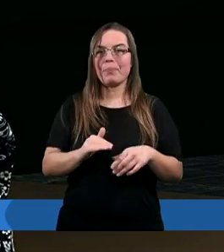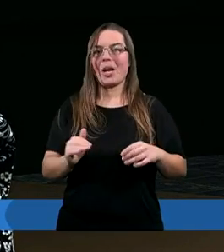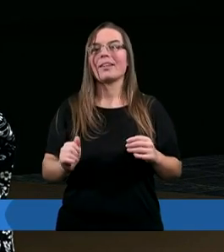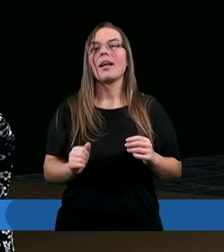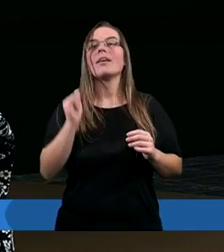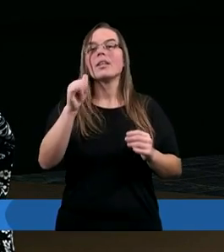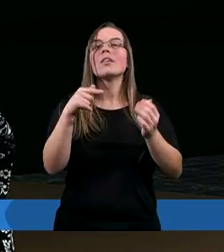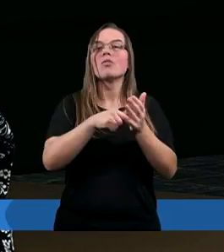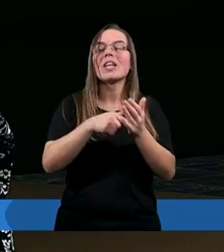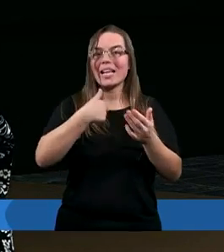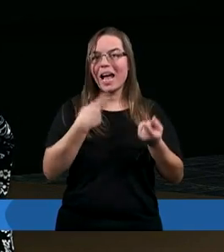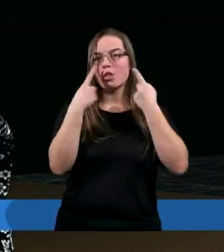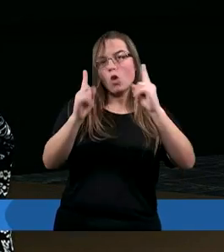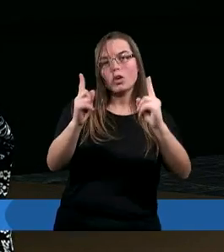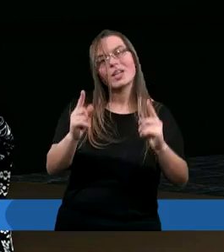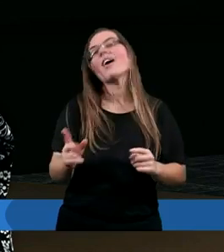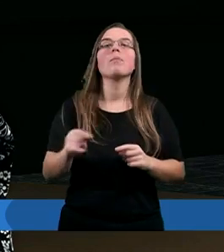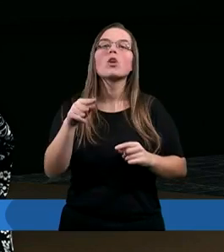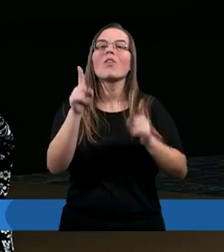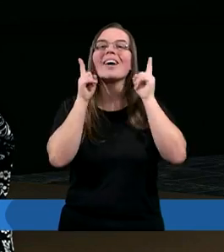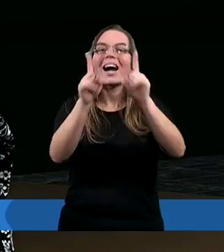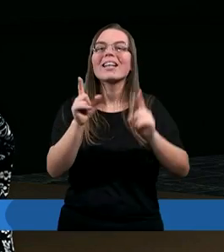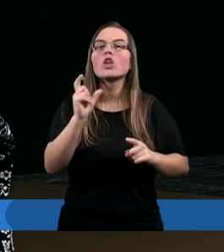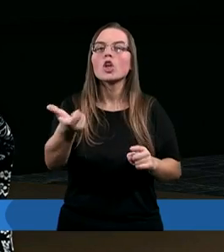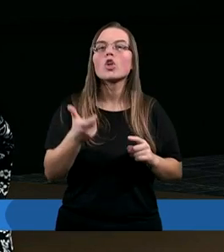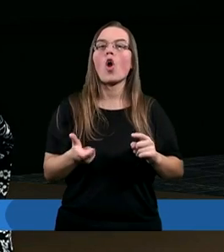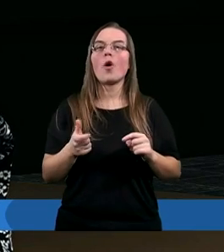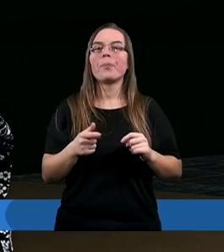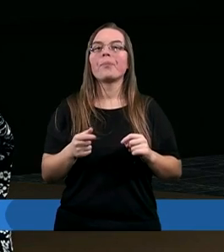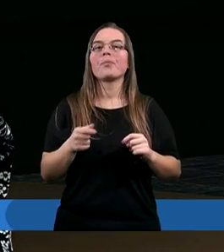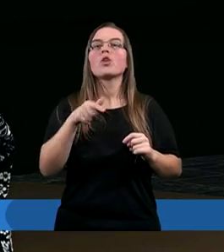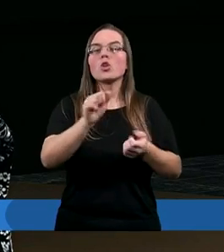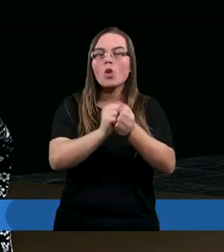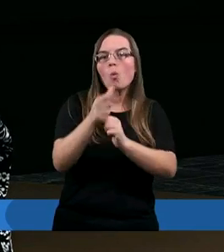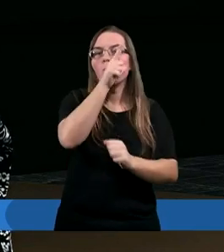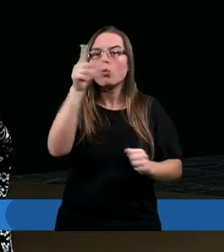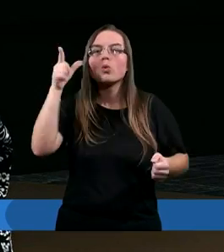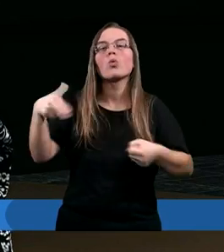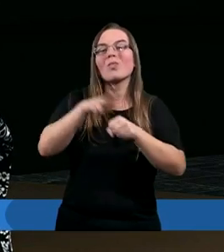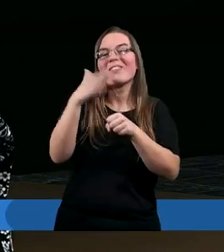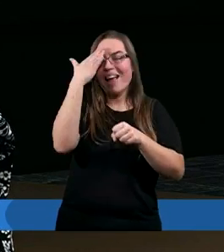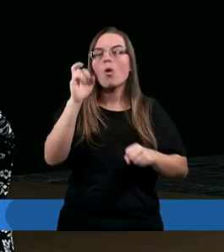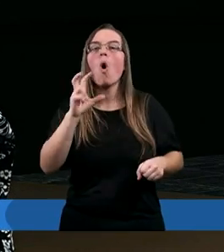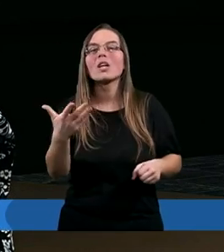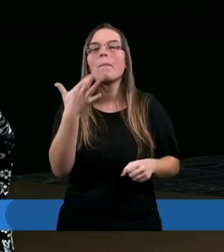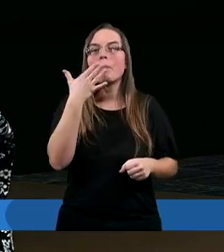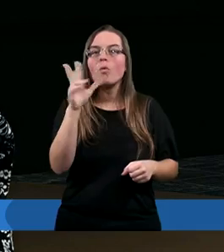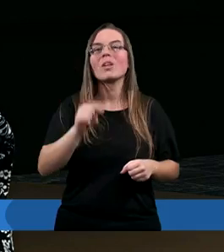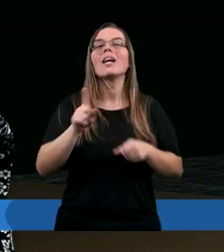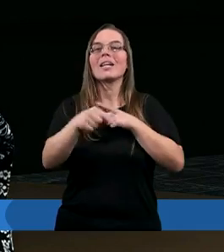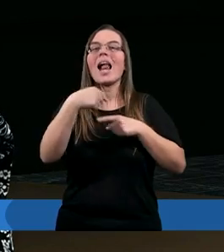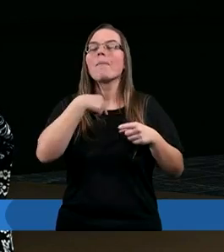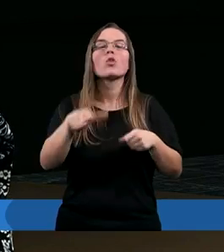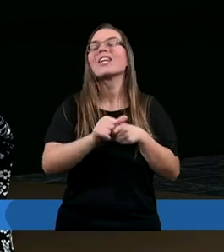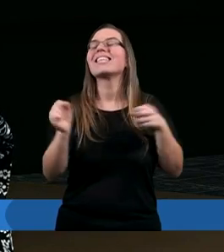I zawsze dostrzegam, że praktycy są ludzie, którzy wiedzą, o czym mówią. W ogóle dla mnie